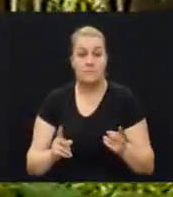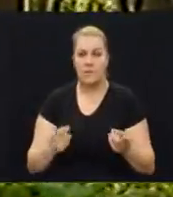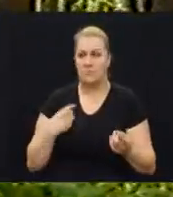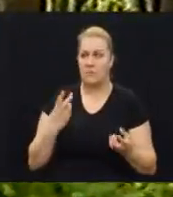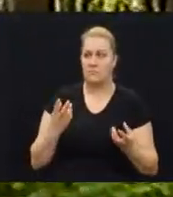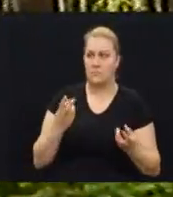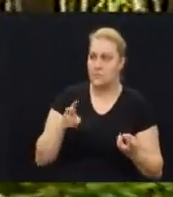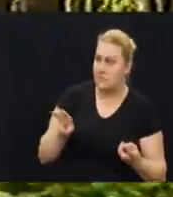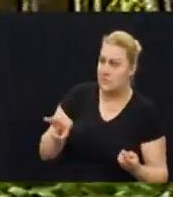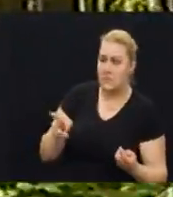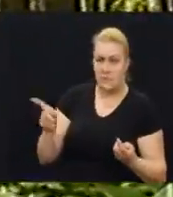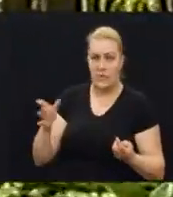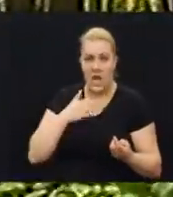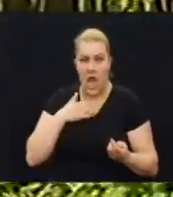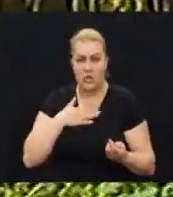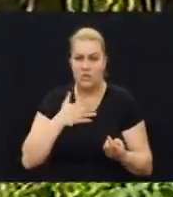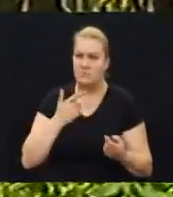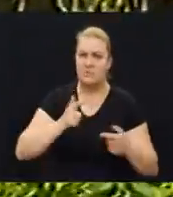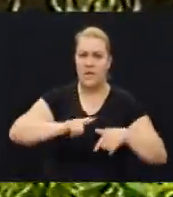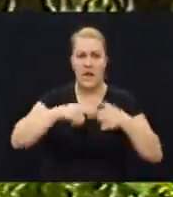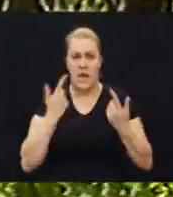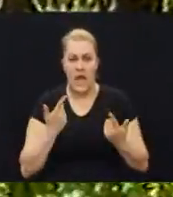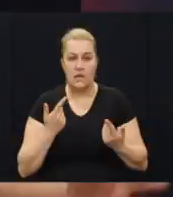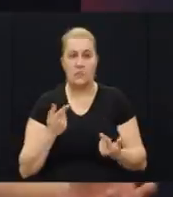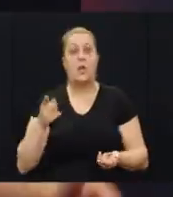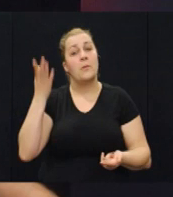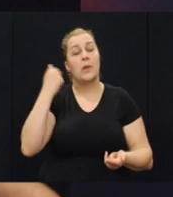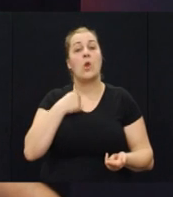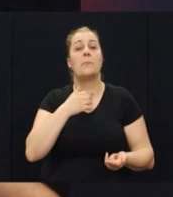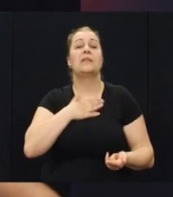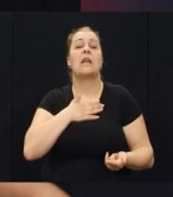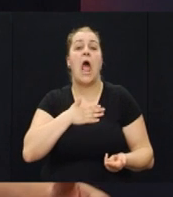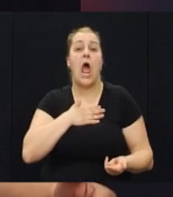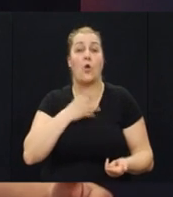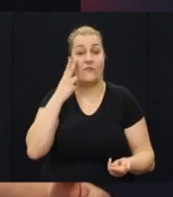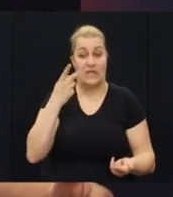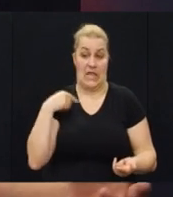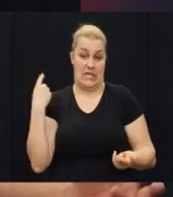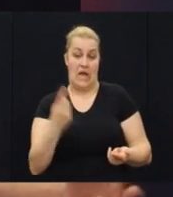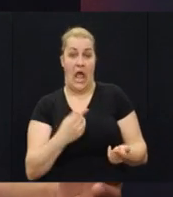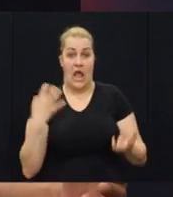okretali bi se za nama, bilo im je, nas je drago vidjeti, vidjeti i